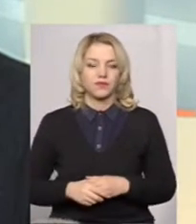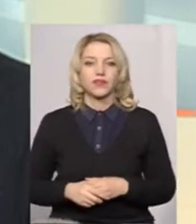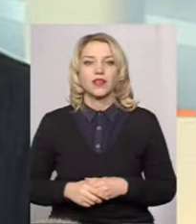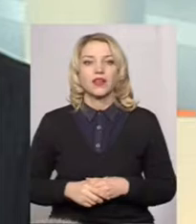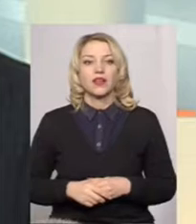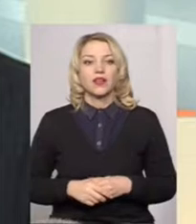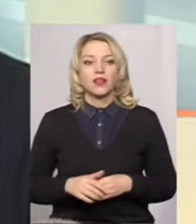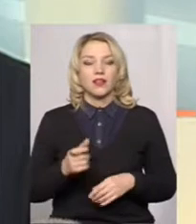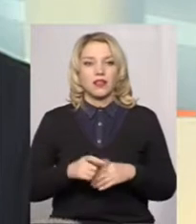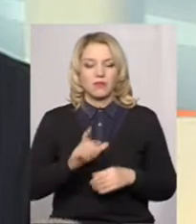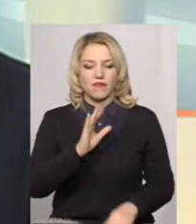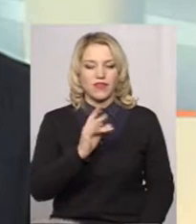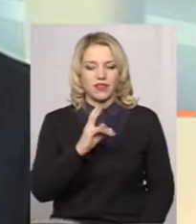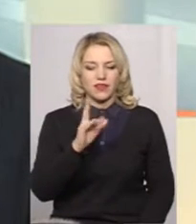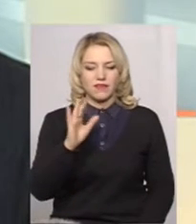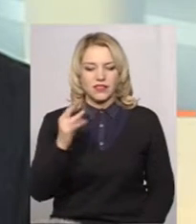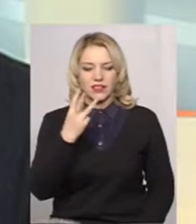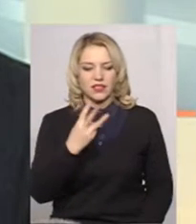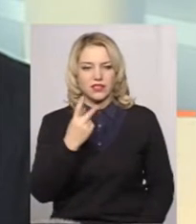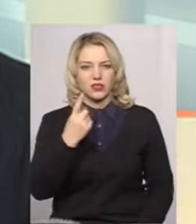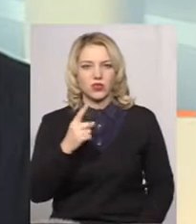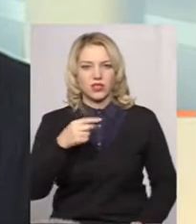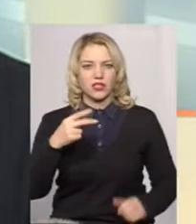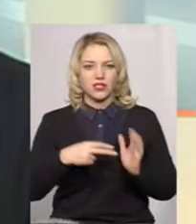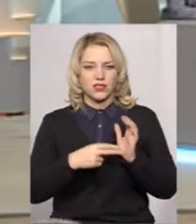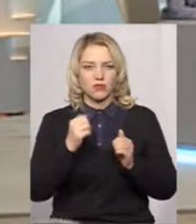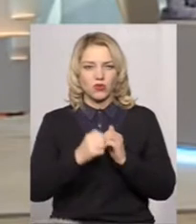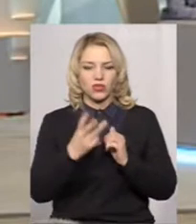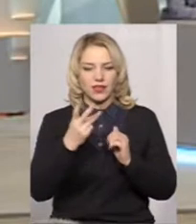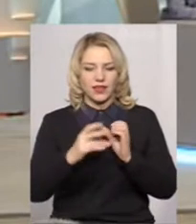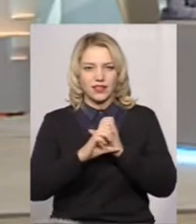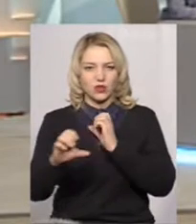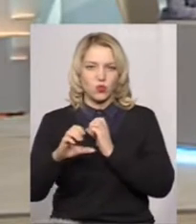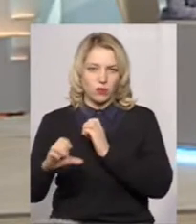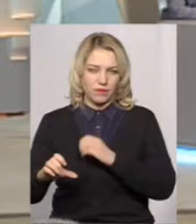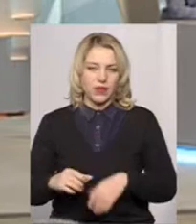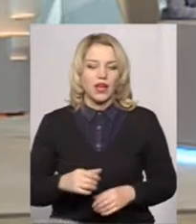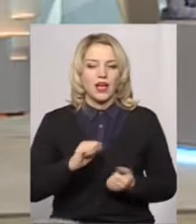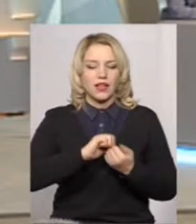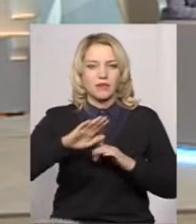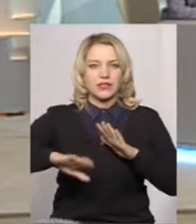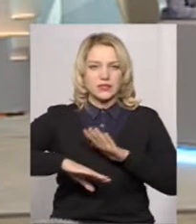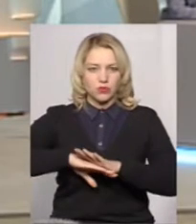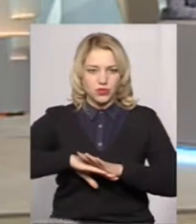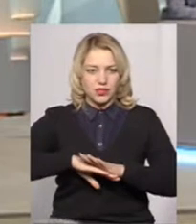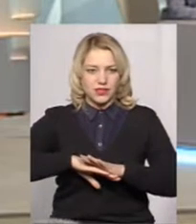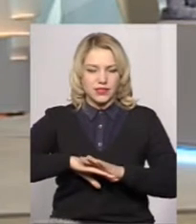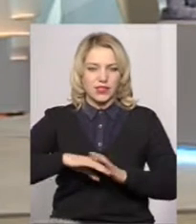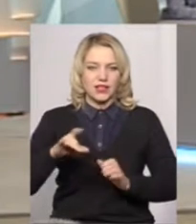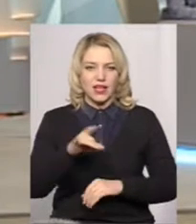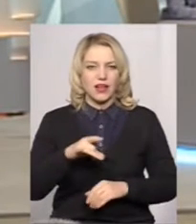Значить, Віньківці – 31,7, кожна третя проба. Кам'янець-Подільський